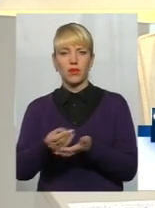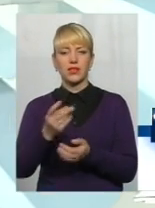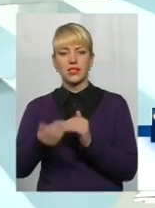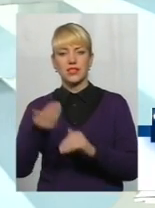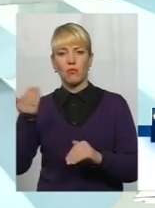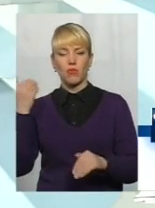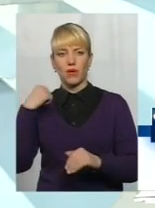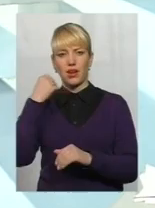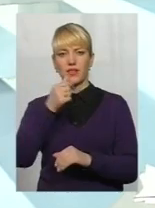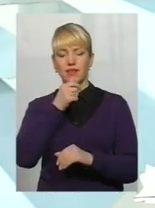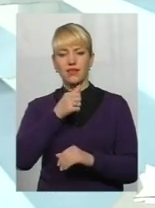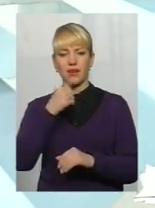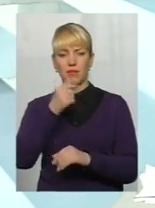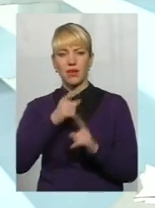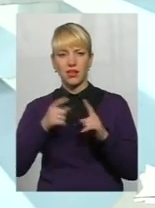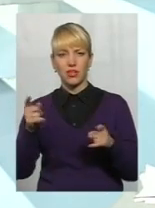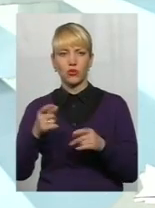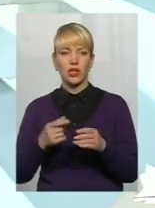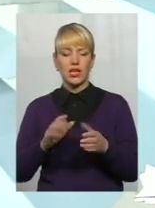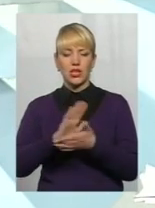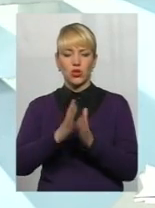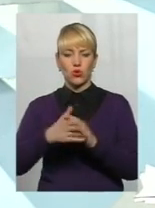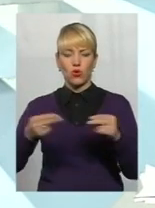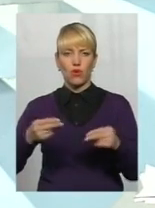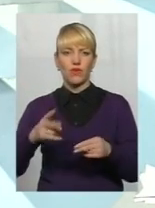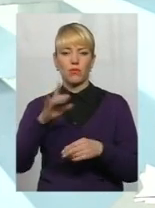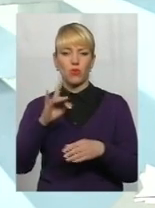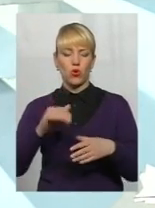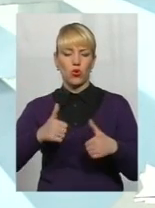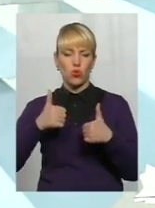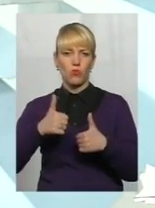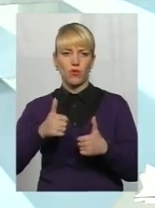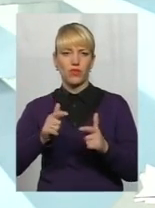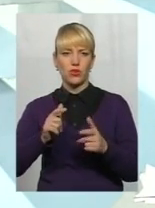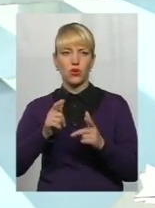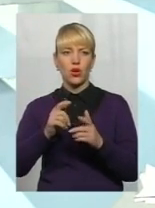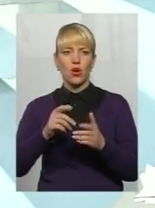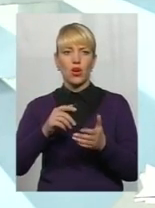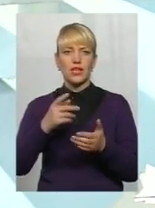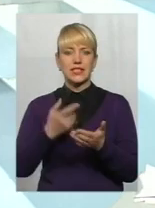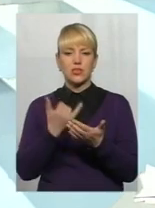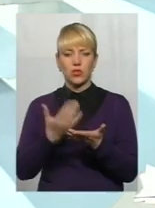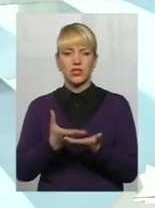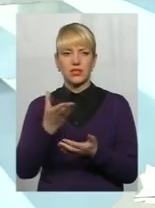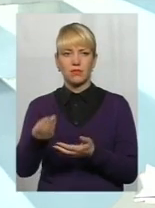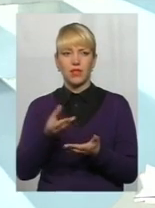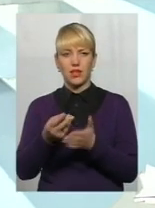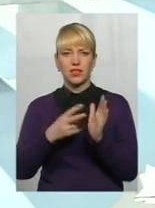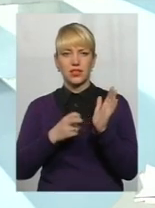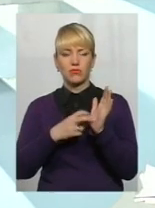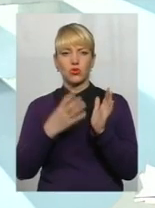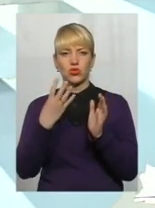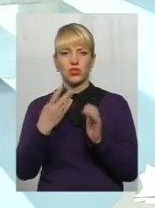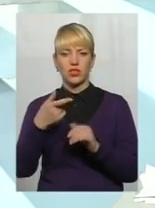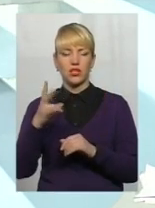попередній період, заключити договір про добровільну участь, але на сьогодні сплата за один місяць страхового стажу складає 704